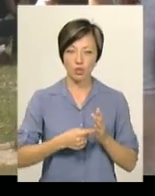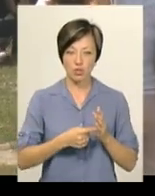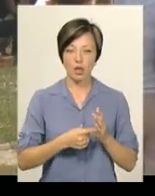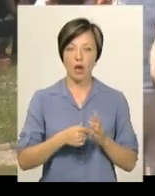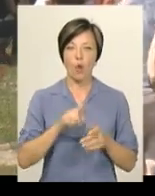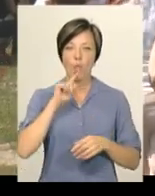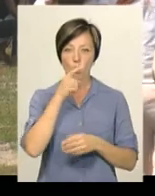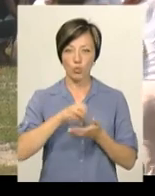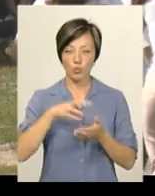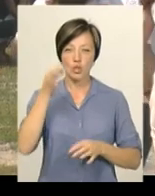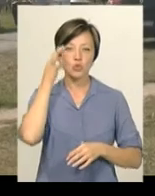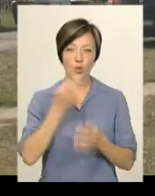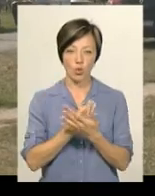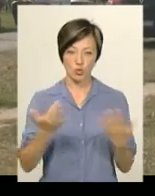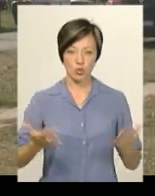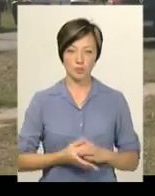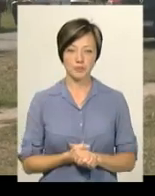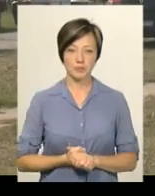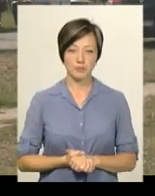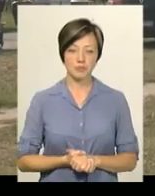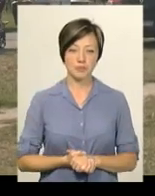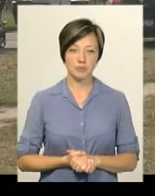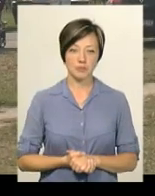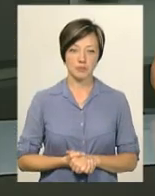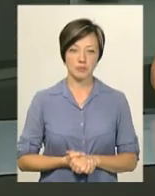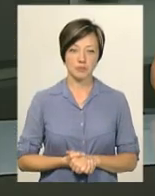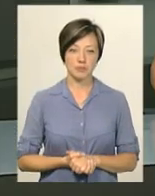солодощі. Михайло Жола, Віктор Кривий, новини Поділля, Центр.